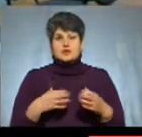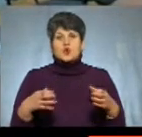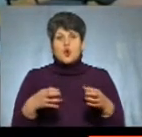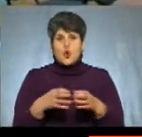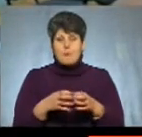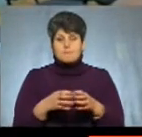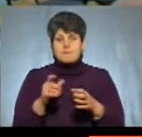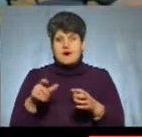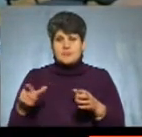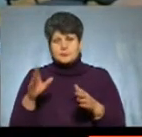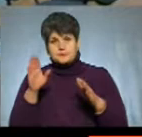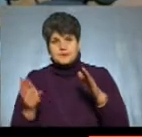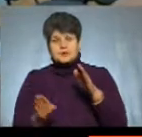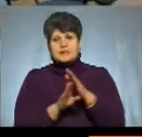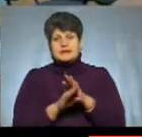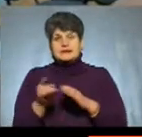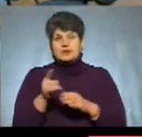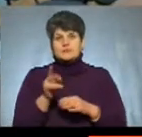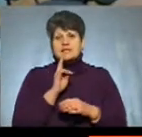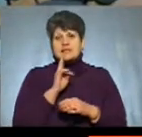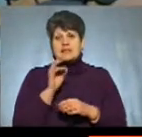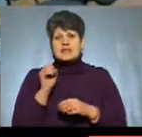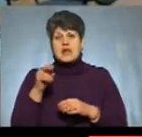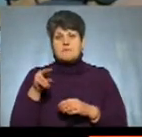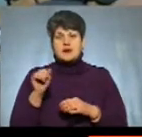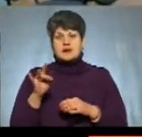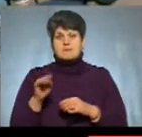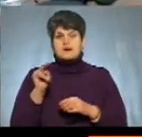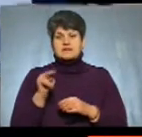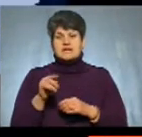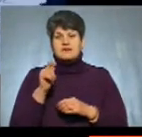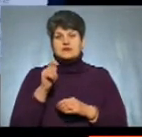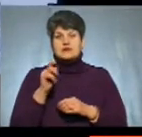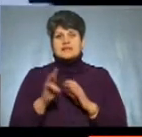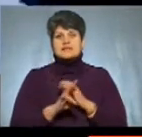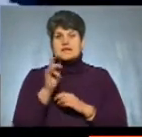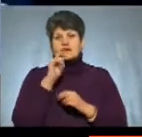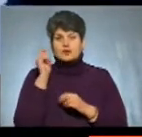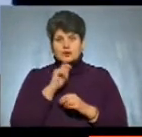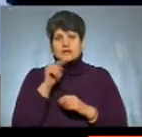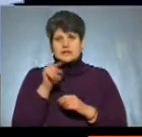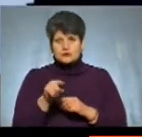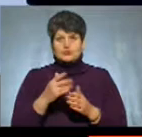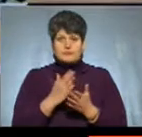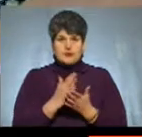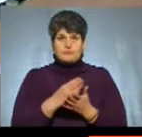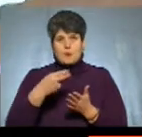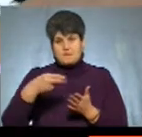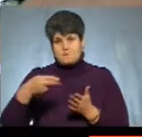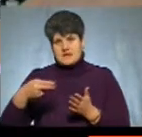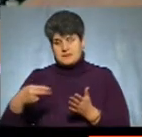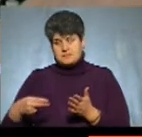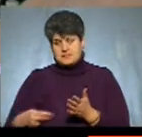під юрисдикцію Тернопільської Кременецької єпархії Православної Церкви України. Тут ми маємо підписи